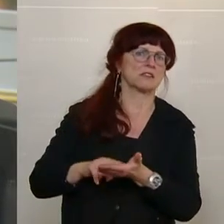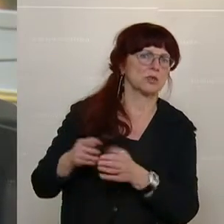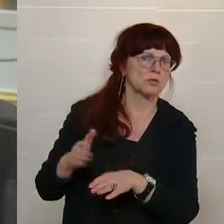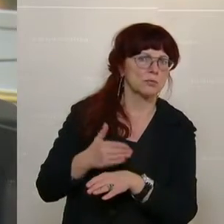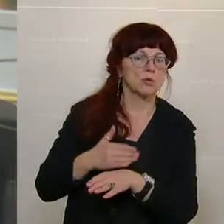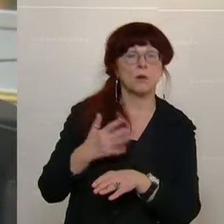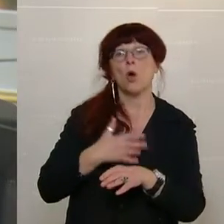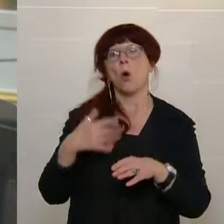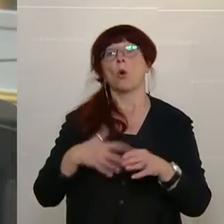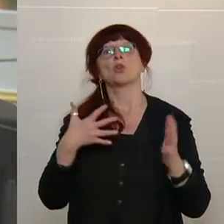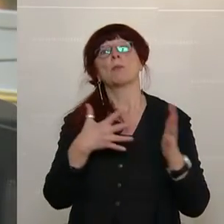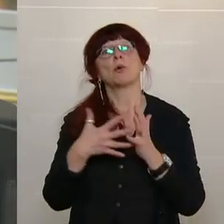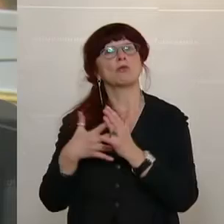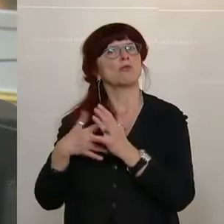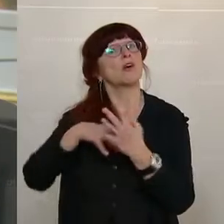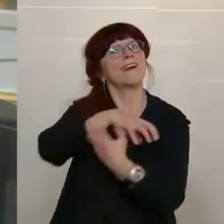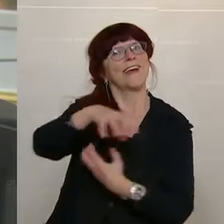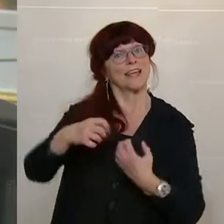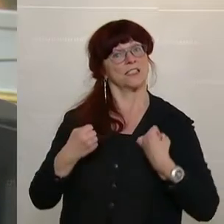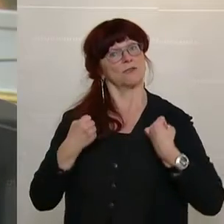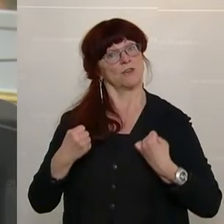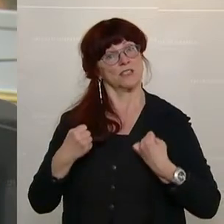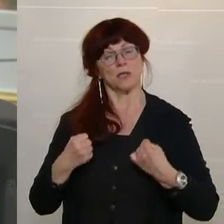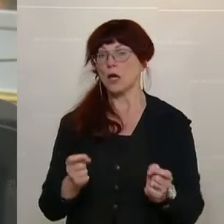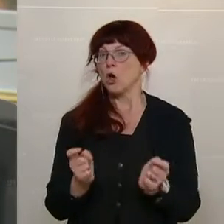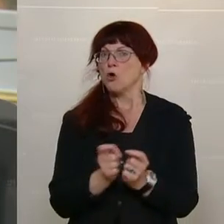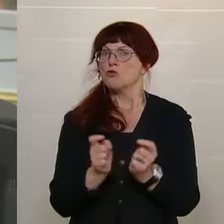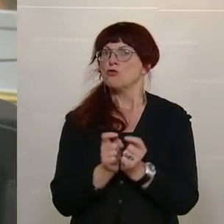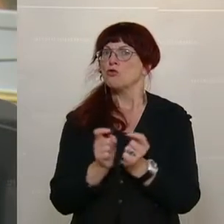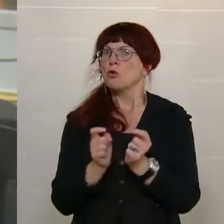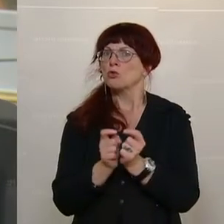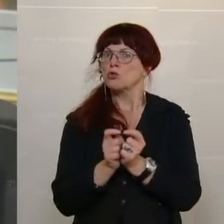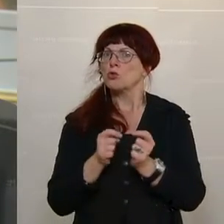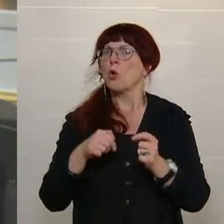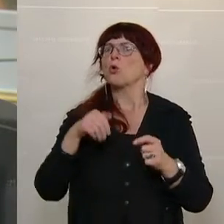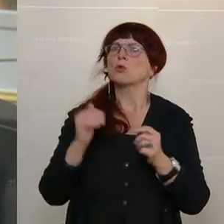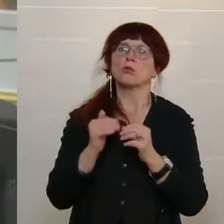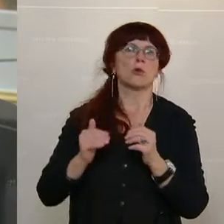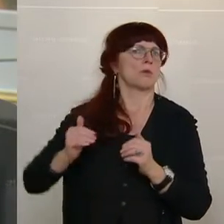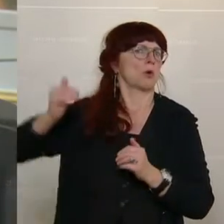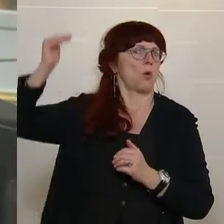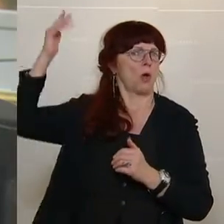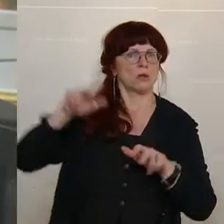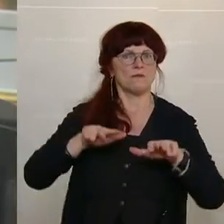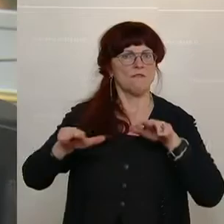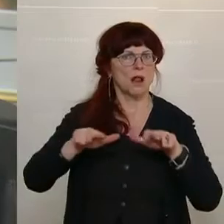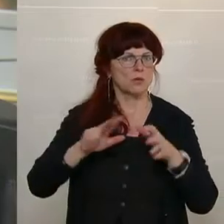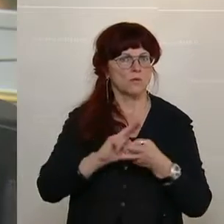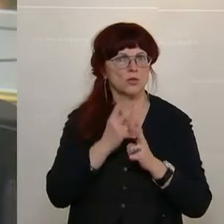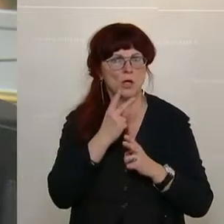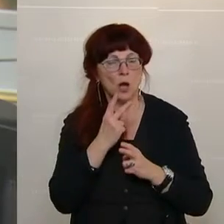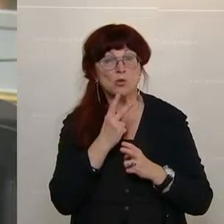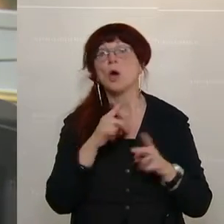Krisenfestigkeit und Funktionsfähigkeit der Verwaltungs und Aufgabenbereiche auf allen staatlichen Ebenen und natürlich